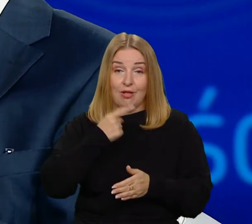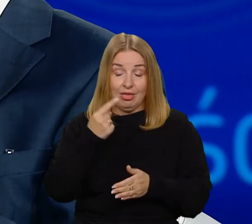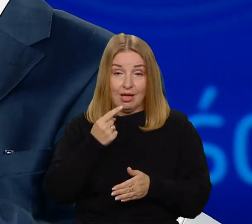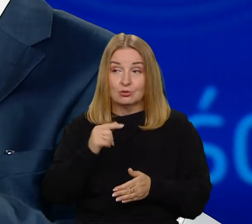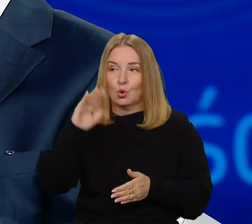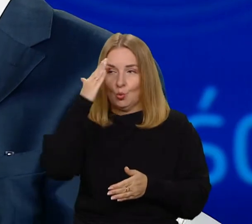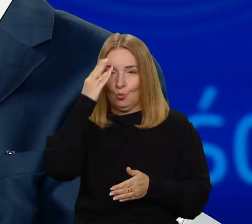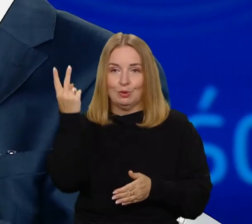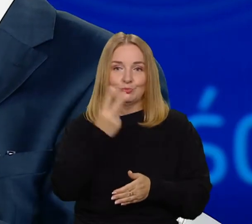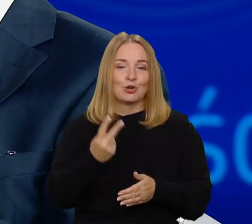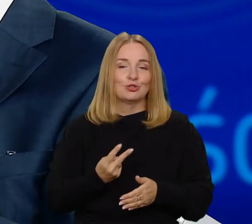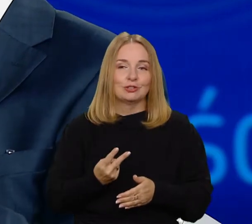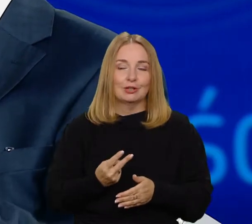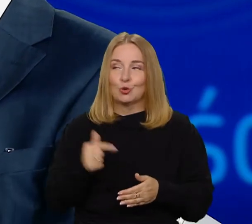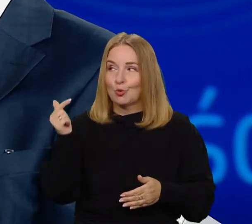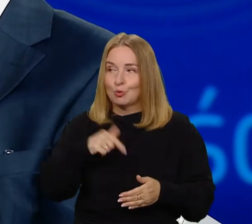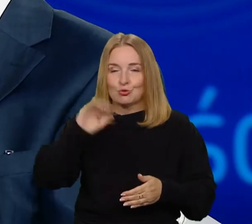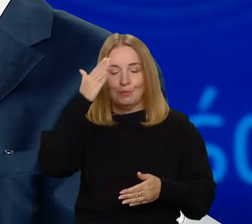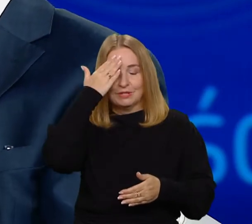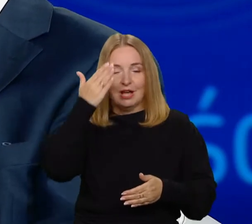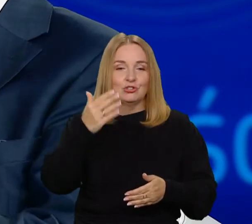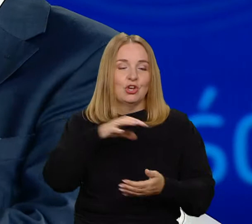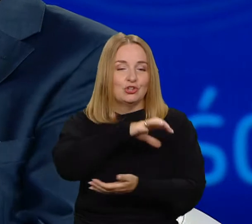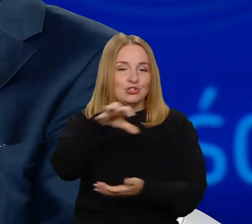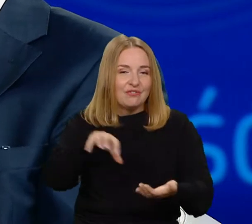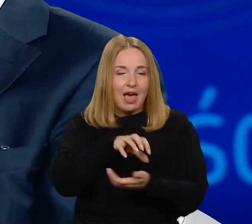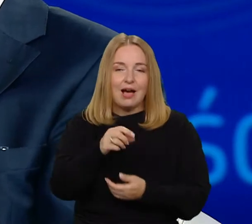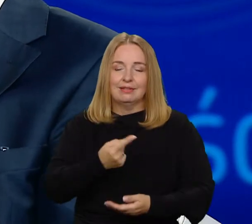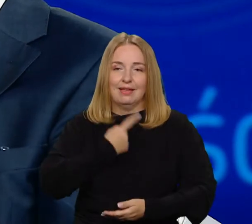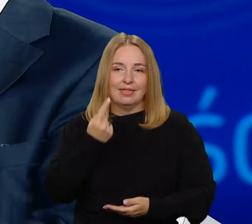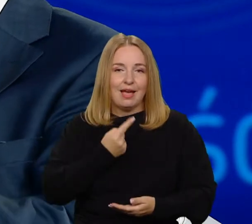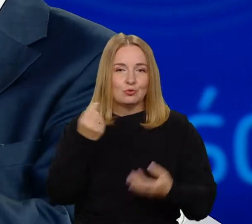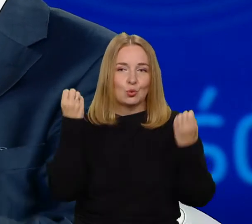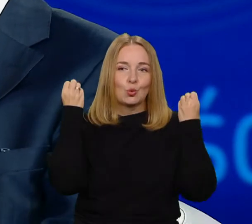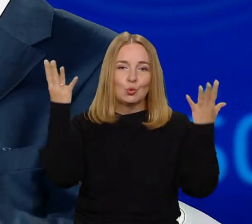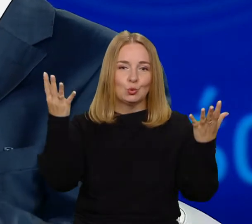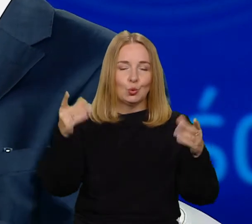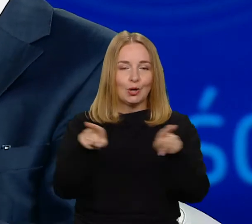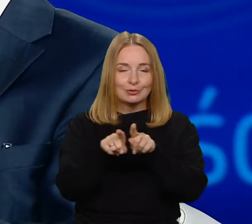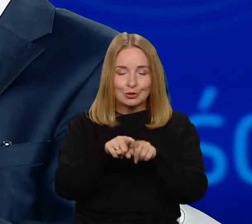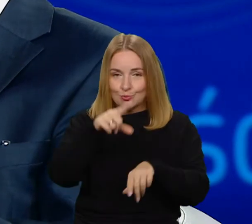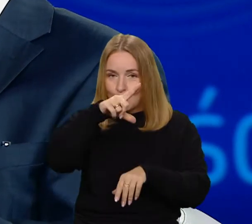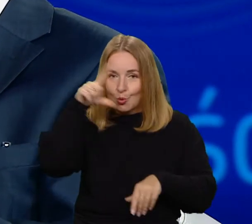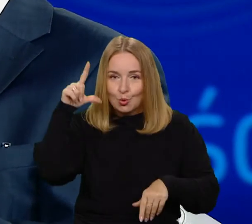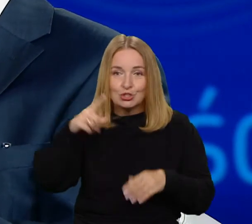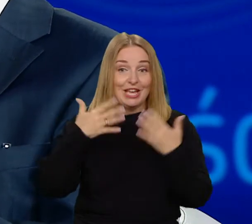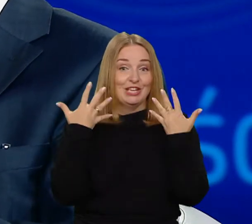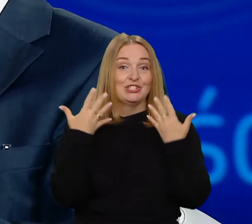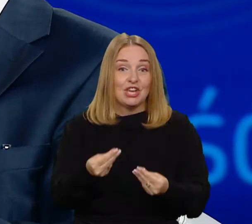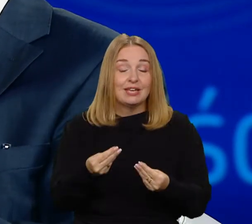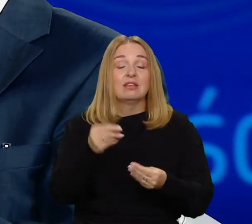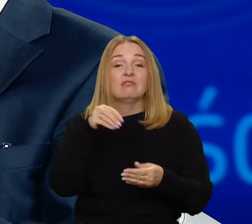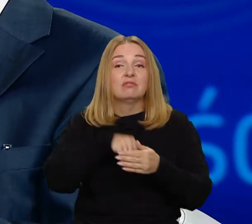Poznajemy świat, poznajemy języki, poznajemy inne kultury, poznajemy ludzi wreszcie dzięki temu, że się uczymy. Jeśli by tak do